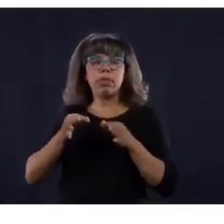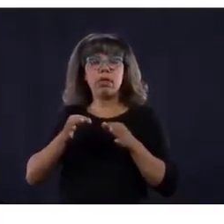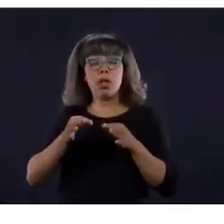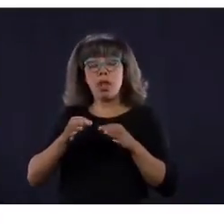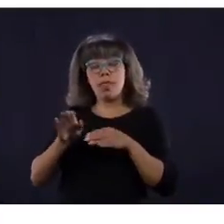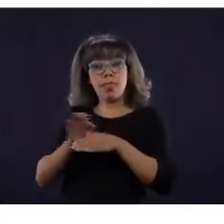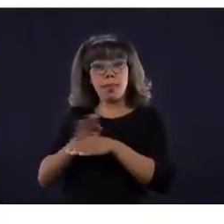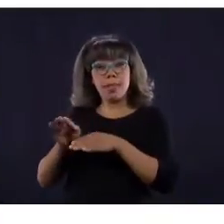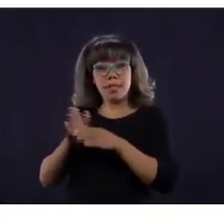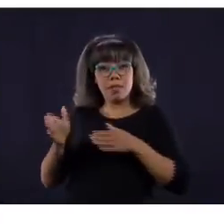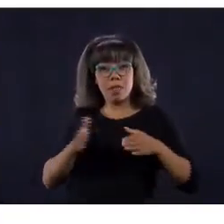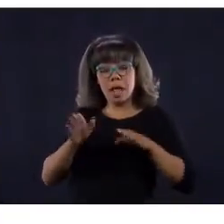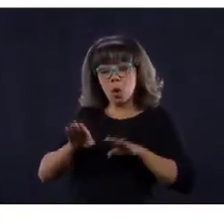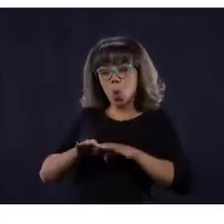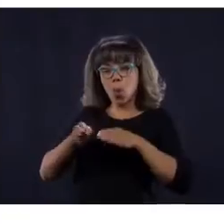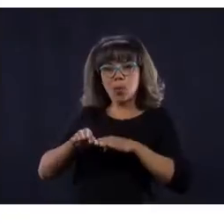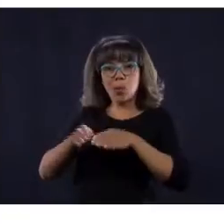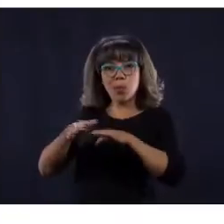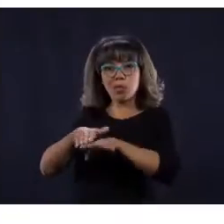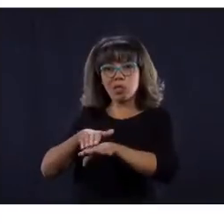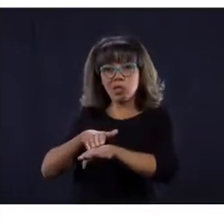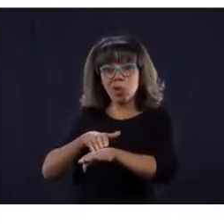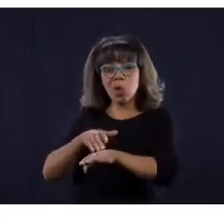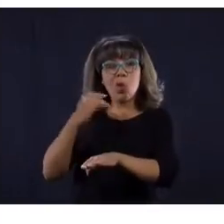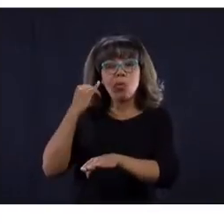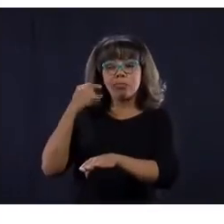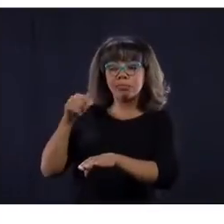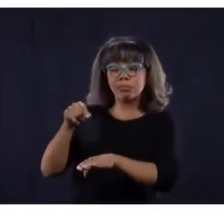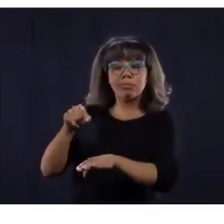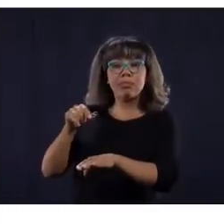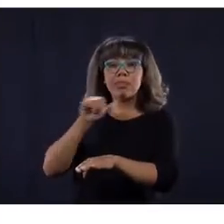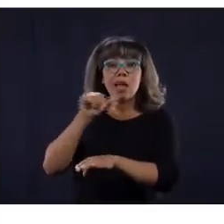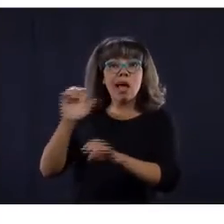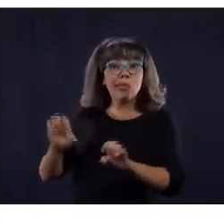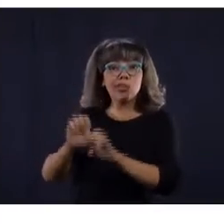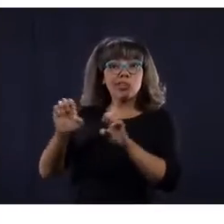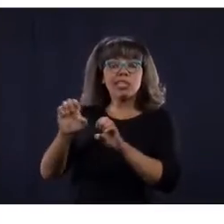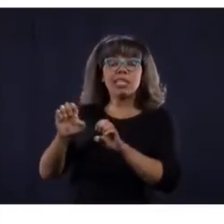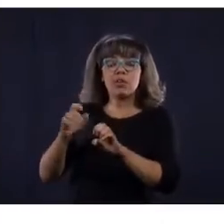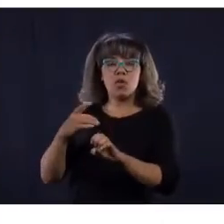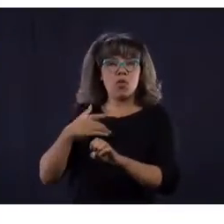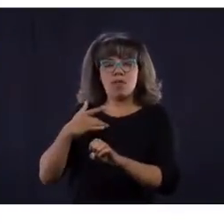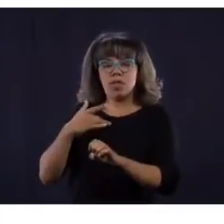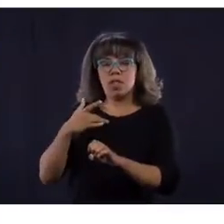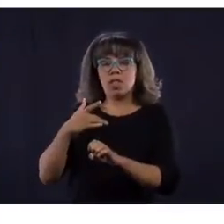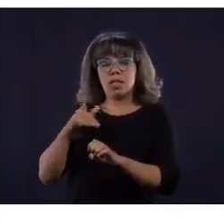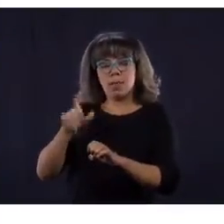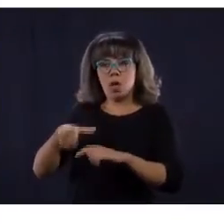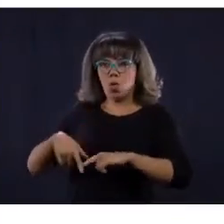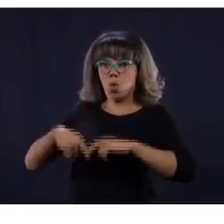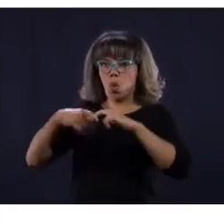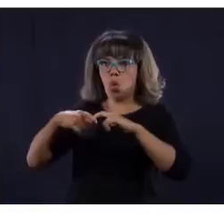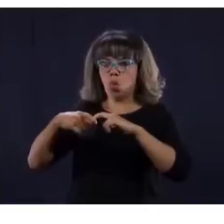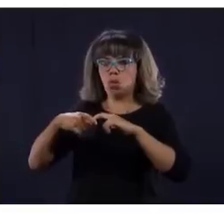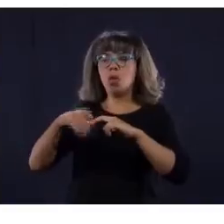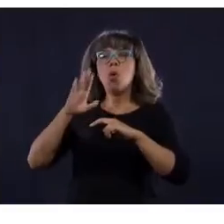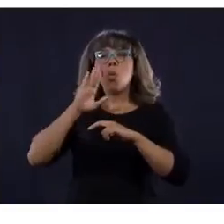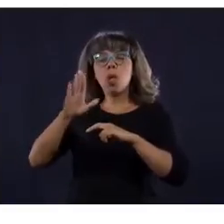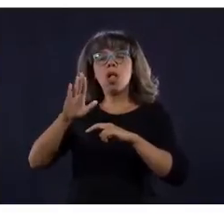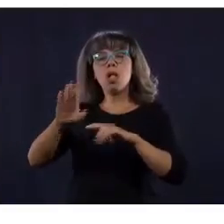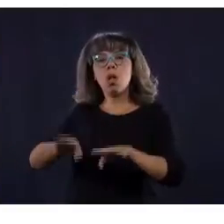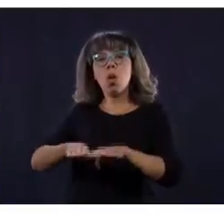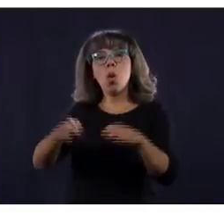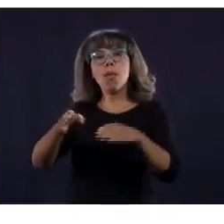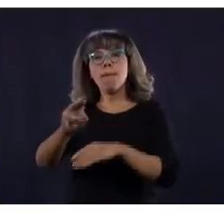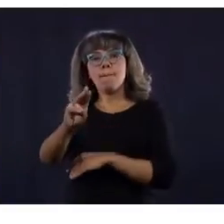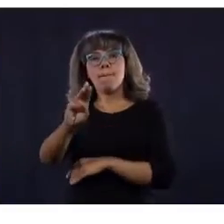will follow the situation very closely and take a data-driven decision. We maintain